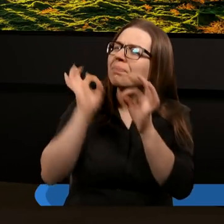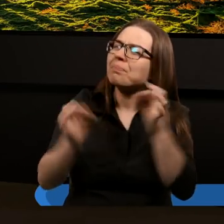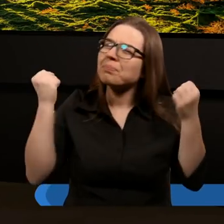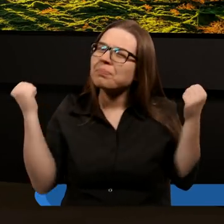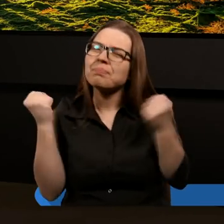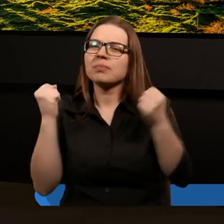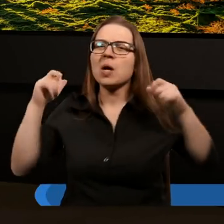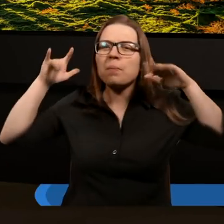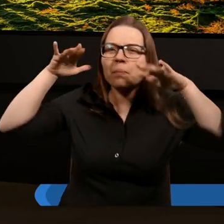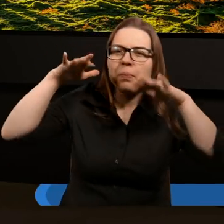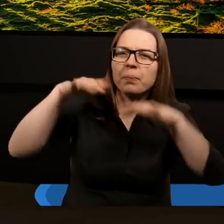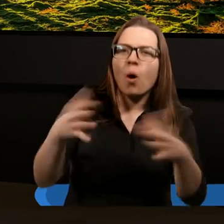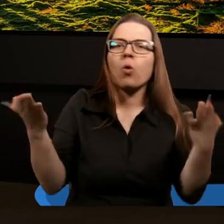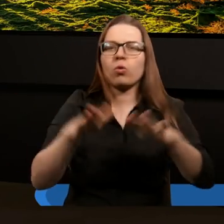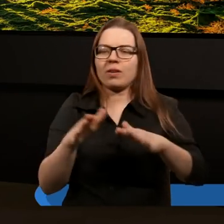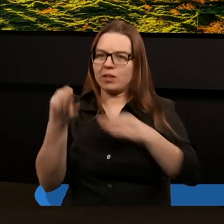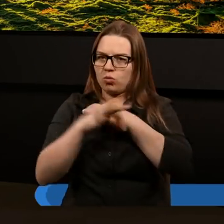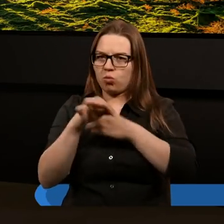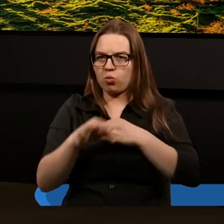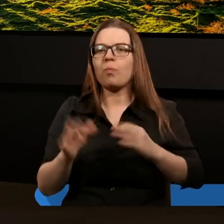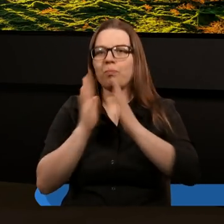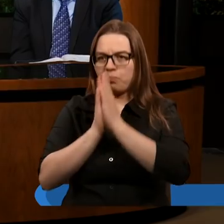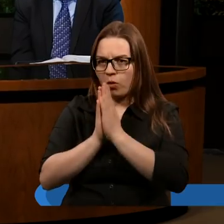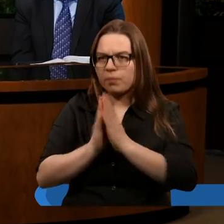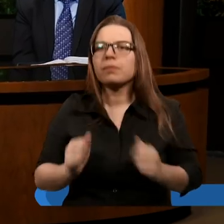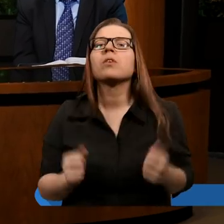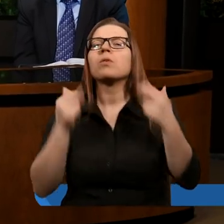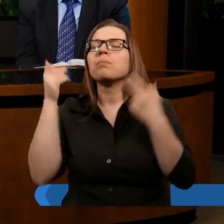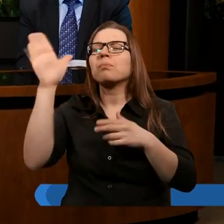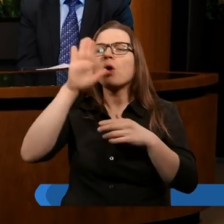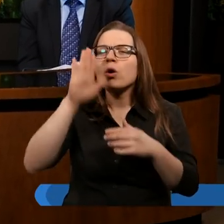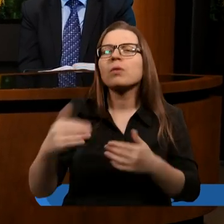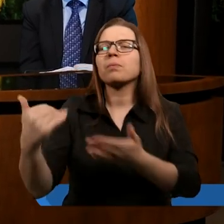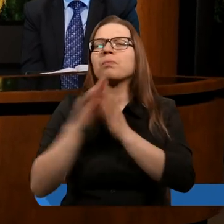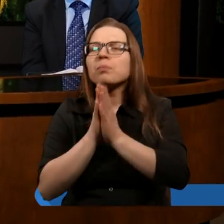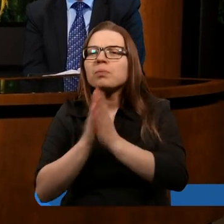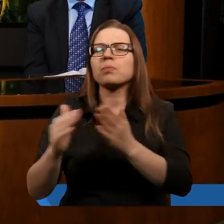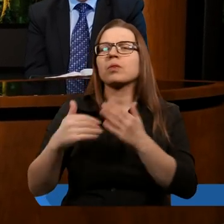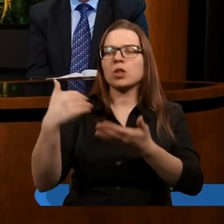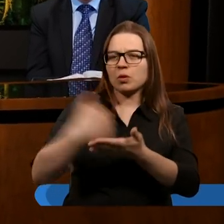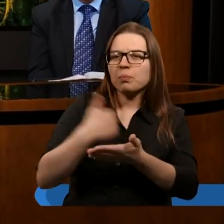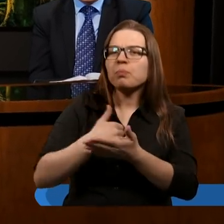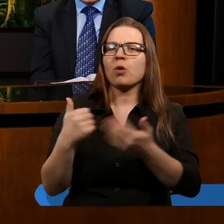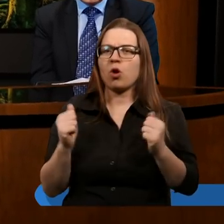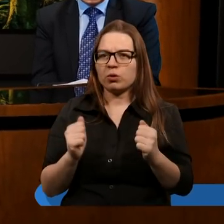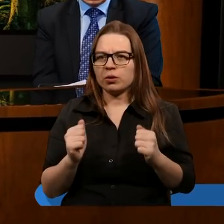błogosławieństwo na tę chwilę studium. Uprzejmie proszę i zapraszam Małgosię do modlitwy.